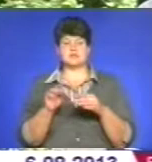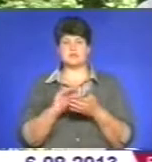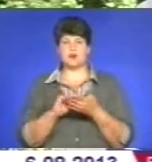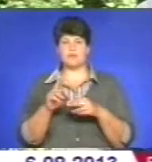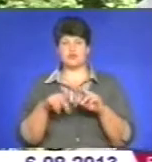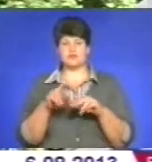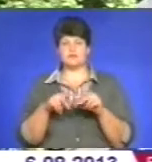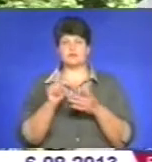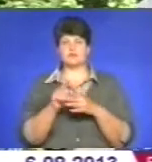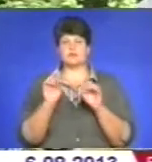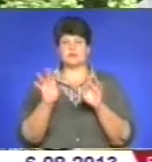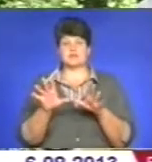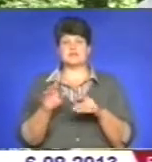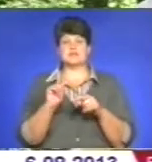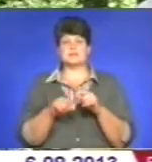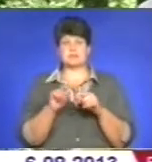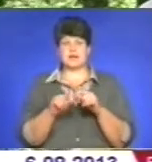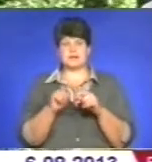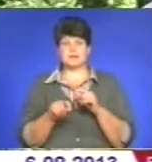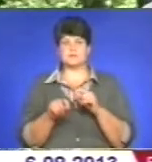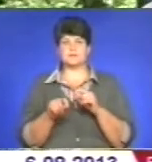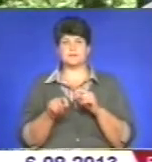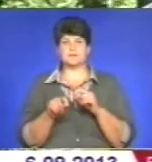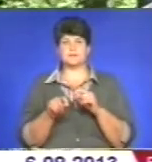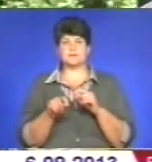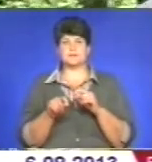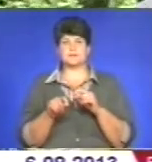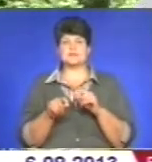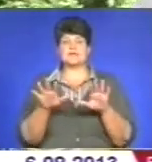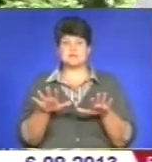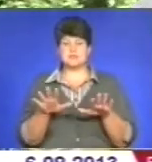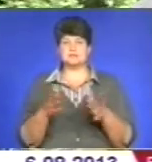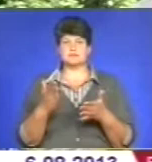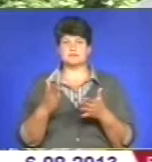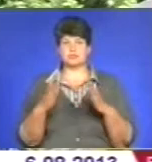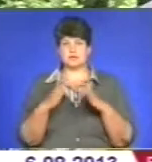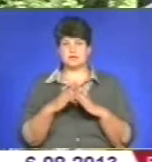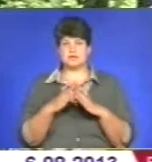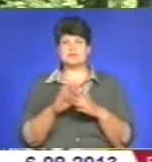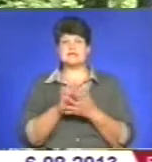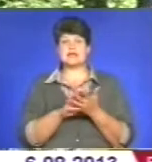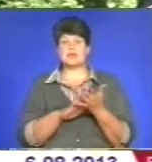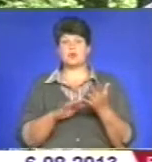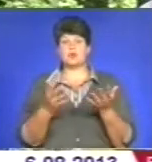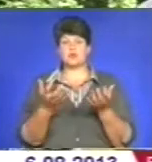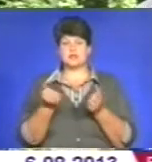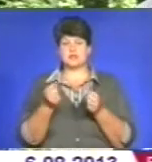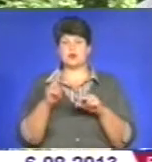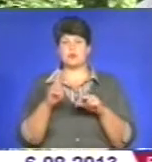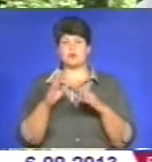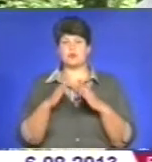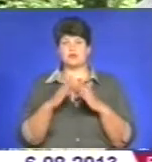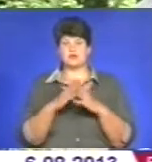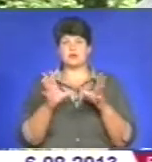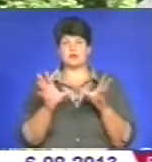до інспекції Державного архітектурно-будівельного контролю за місцем розташування об'єкта заяву про прийняття в експлуатацію разом з